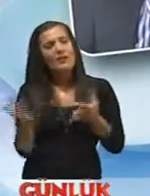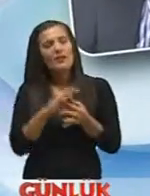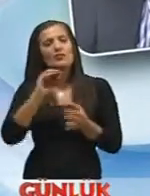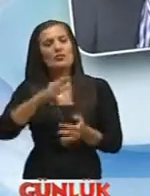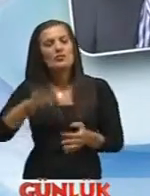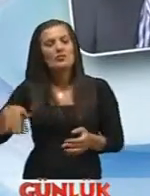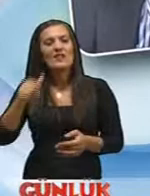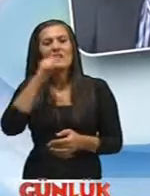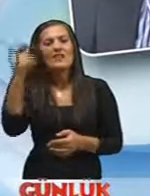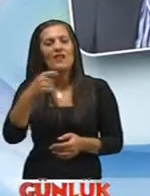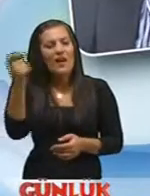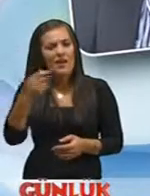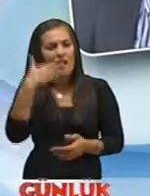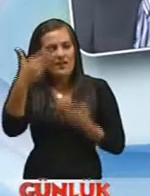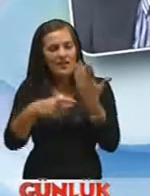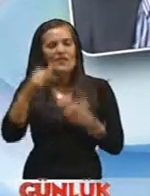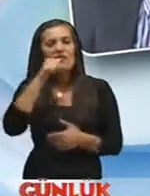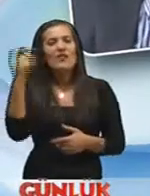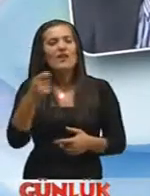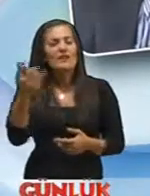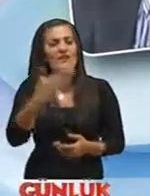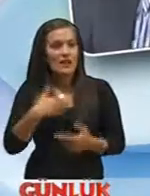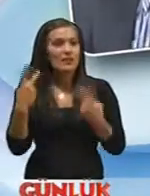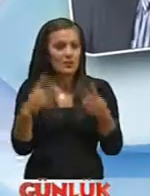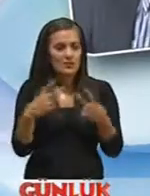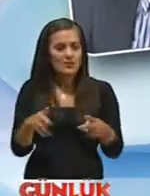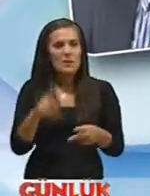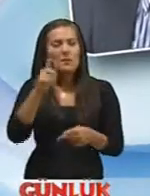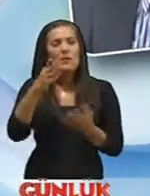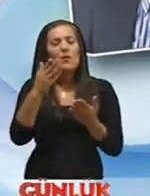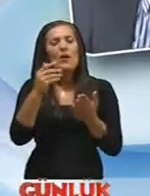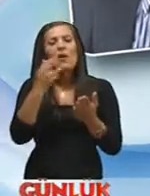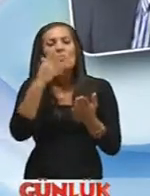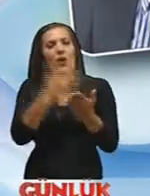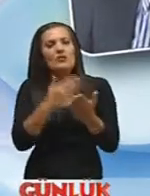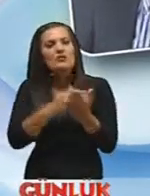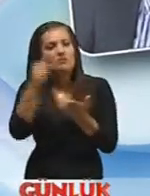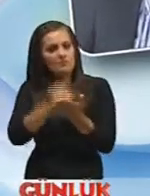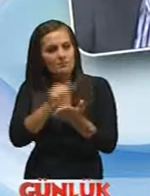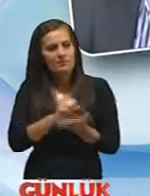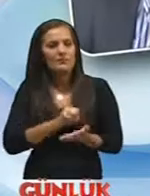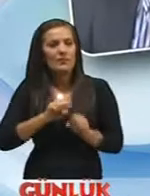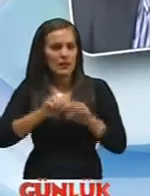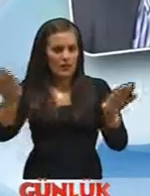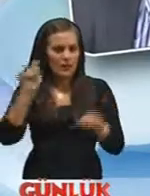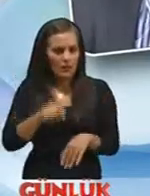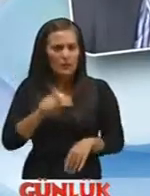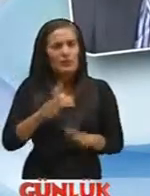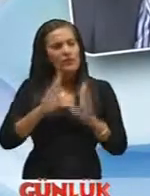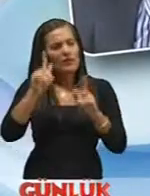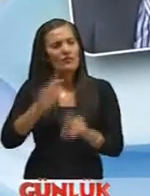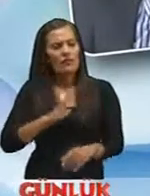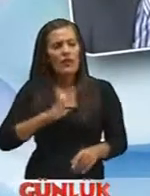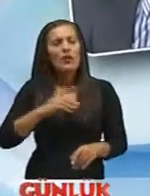çocuklara itfaiye anlatan itfaiyeciliği sevdirebilecek broşürler dağıtıyoruz yani bu etkinliklerimiz var